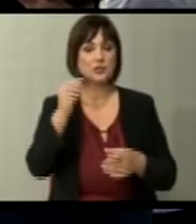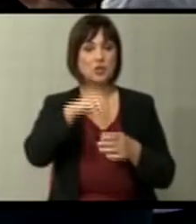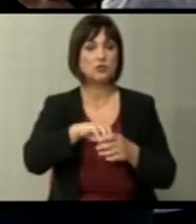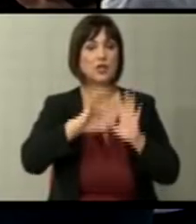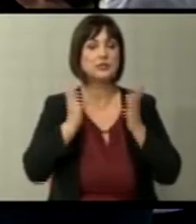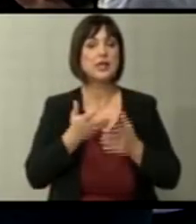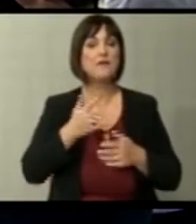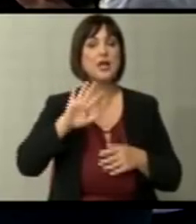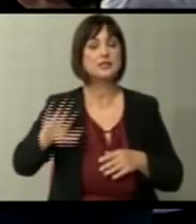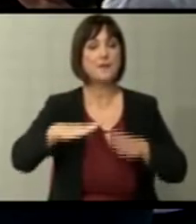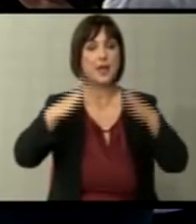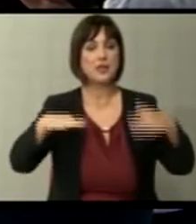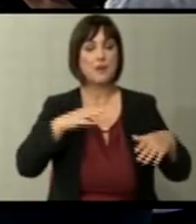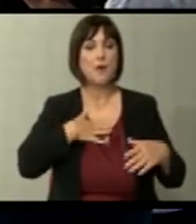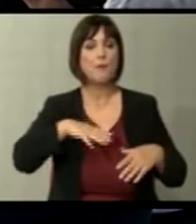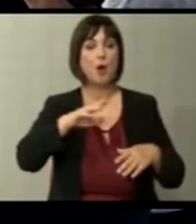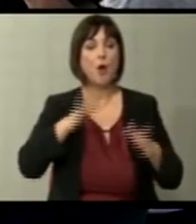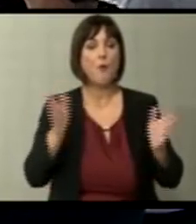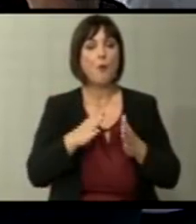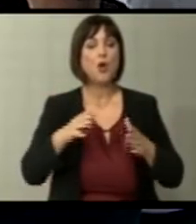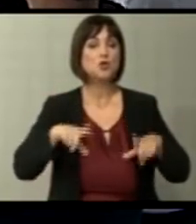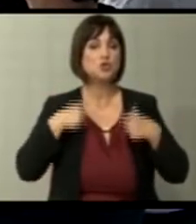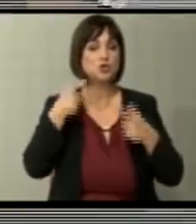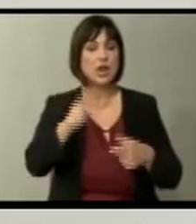Цел Западен Балкан има помолку жители од Руманија.